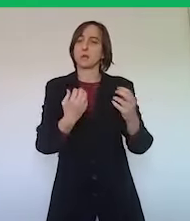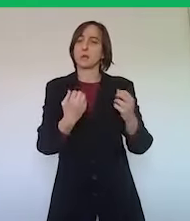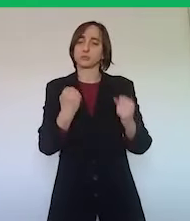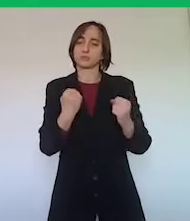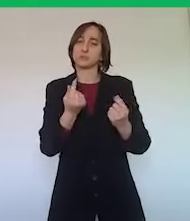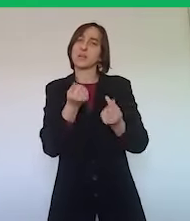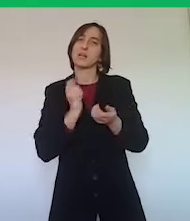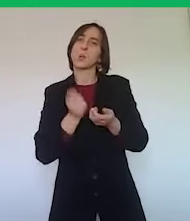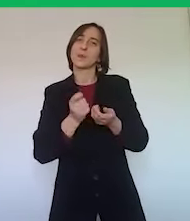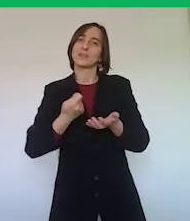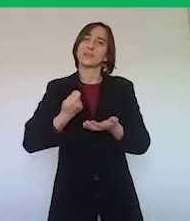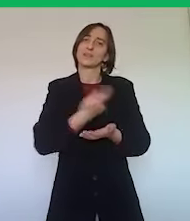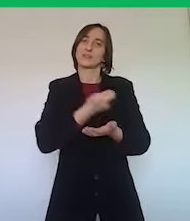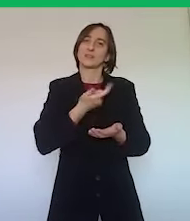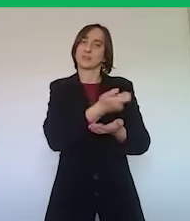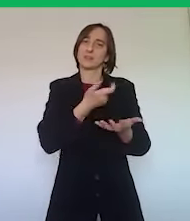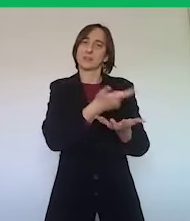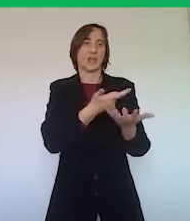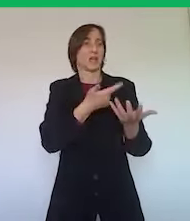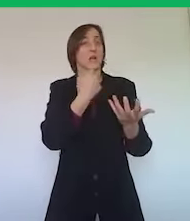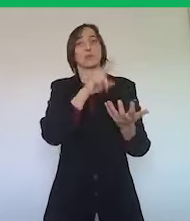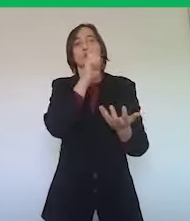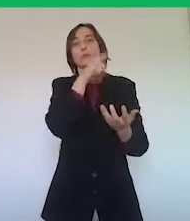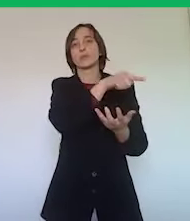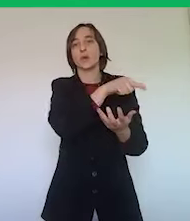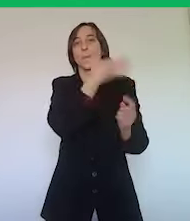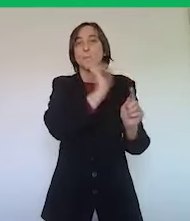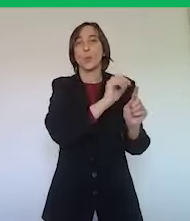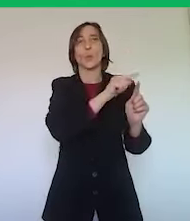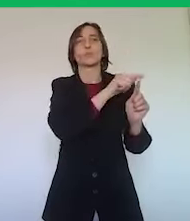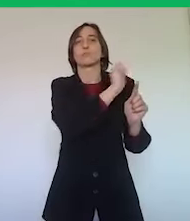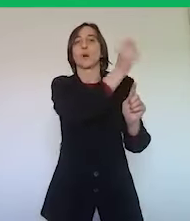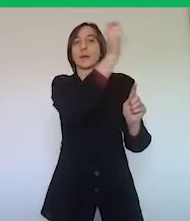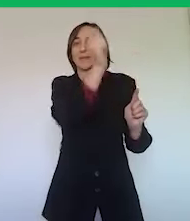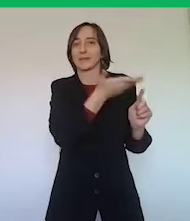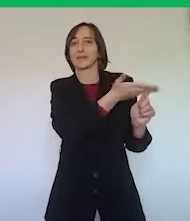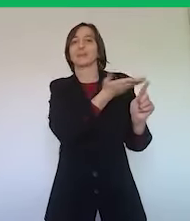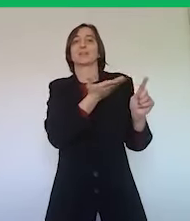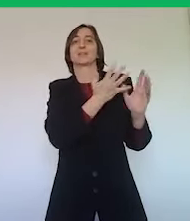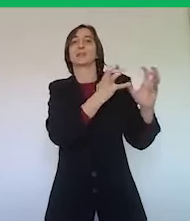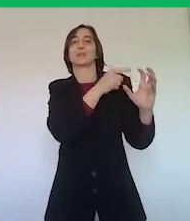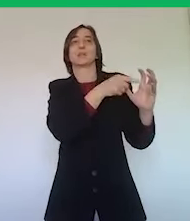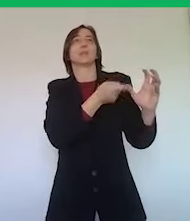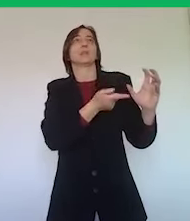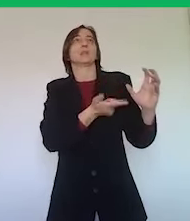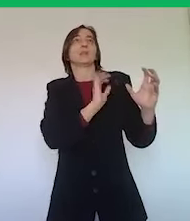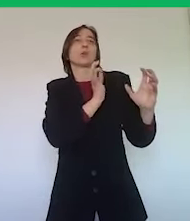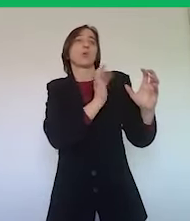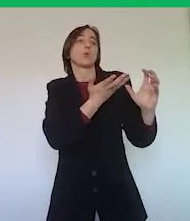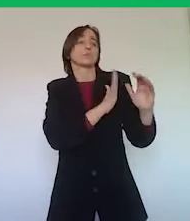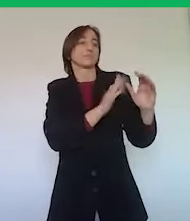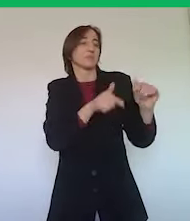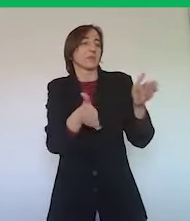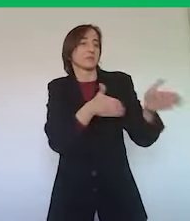questa fase è molto importante per poter onorare i pagamenti e per poter superare questa